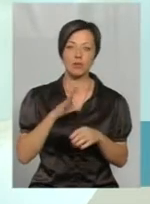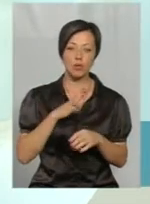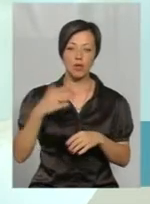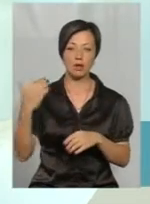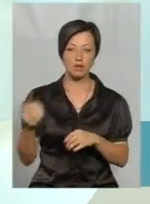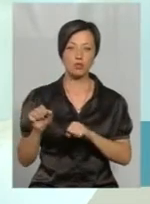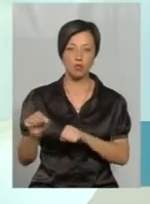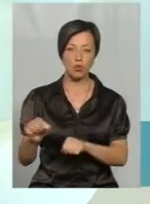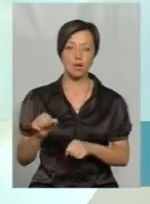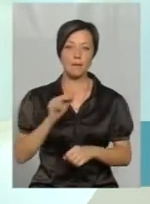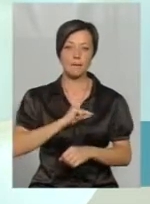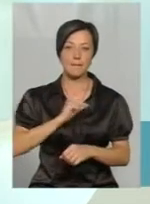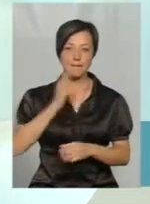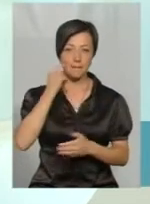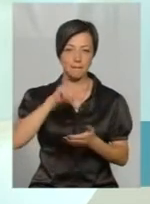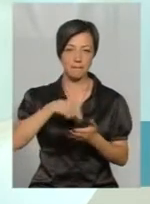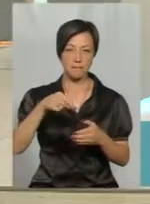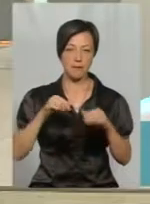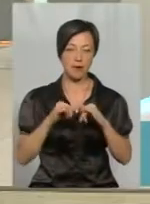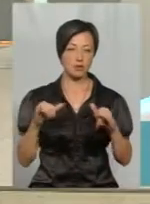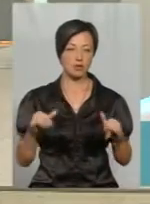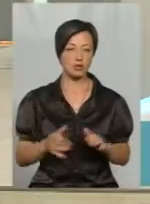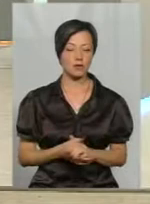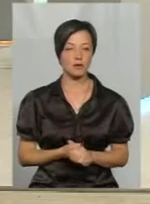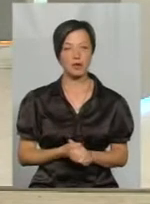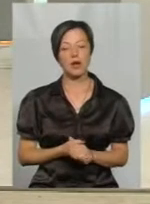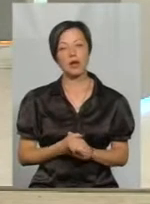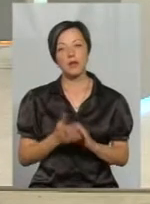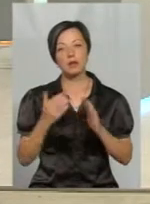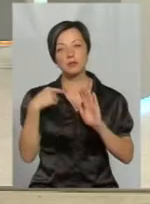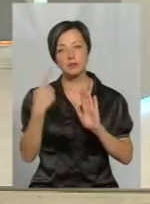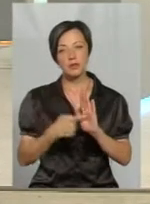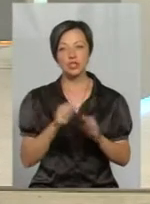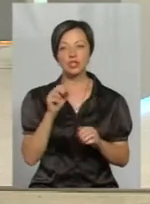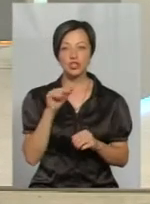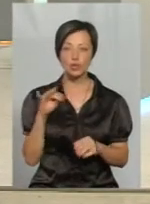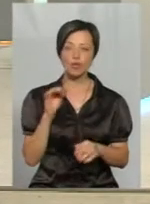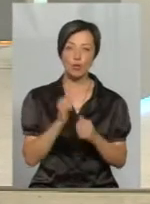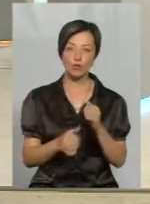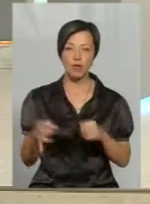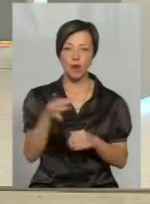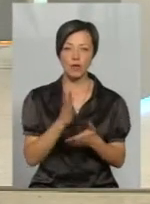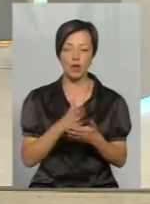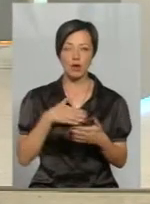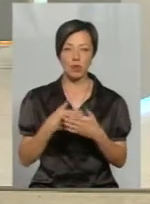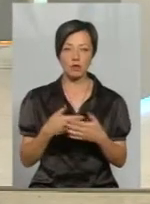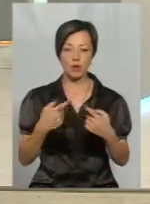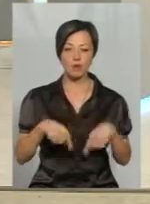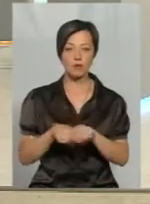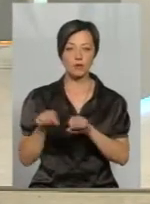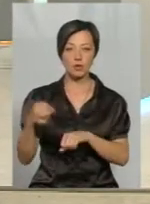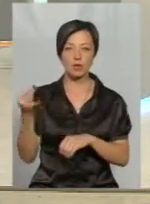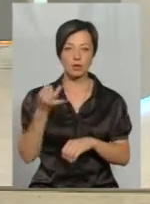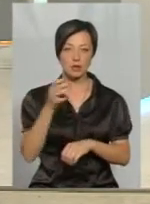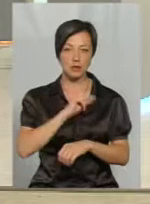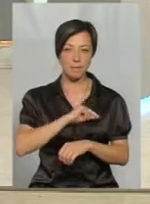дійсно пасічників. Пане Антоне, а чи в кожному районі вже є громадська організація, яка може відстоювати інтереси